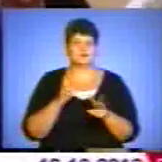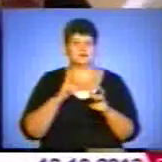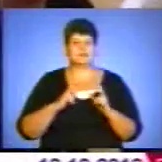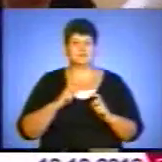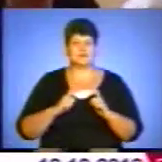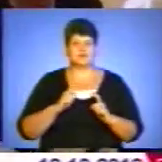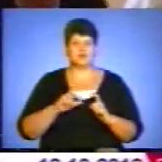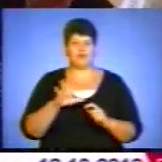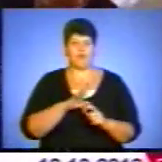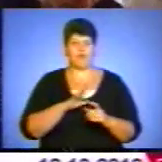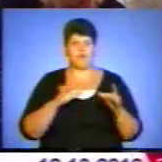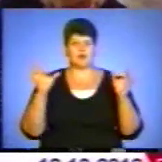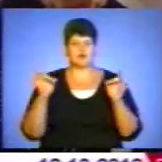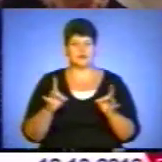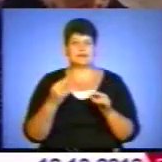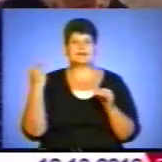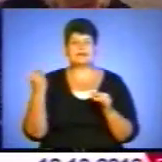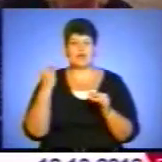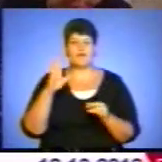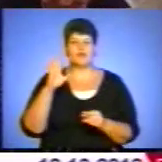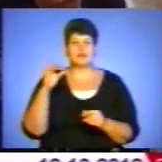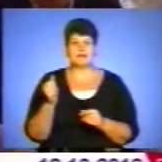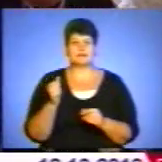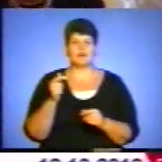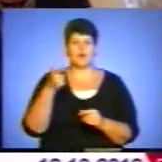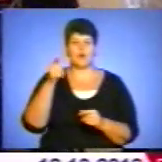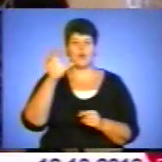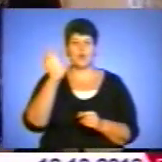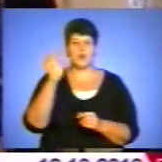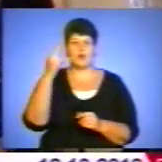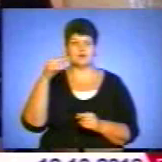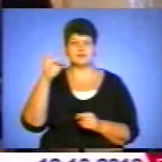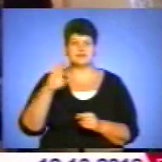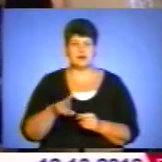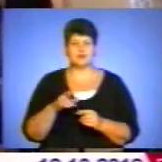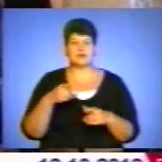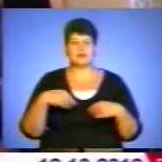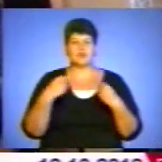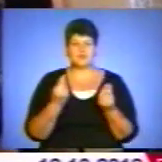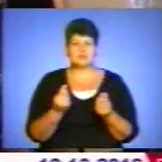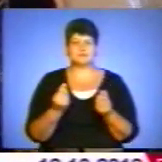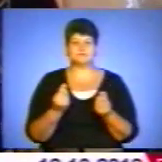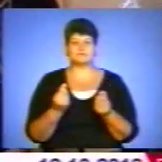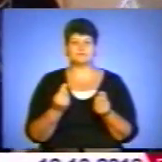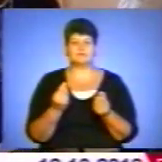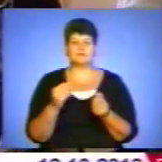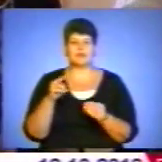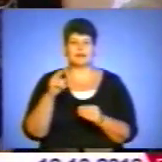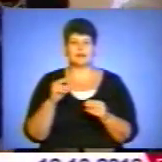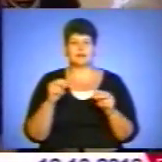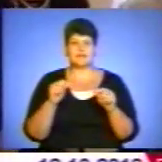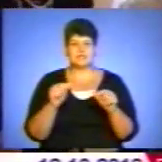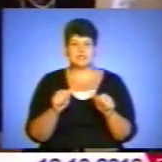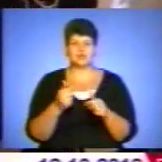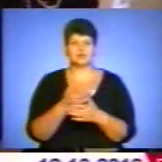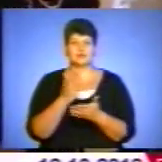Дуже цікава волинська страва, яка називається годзя. До неї подаються прісні тістечка, прісний